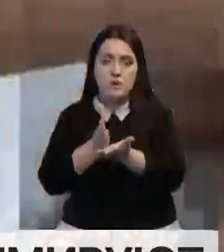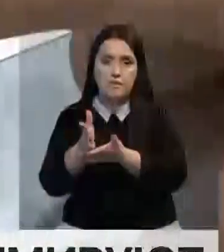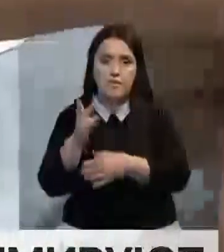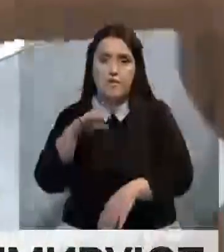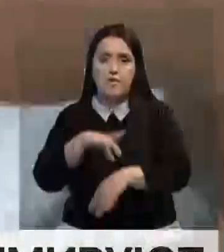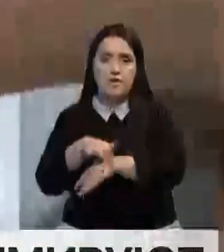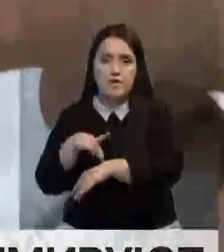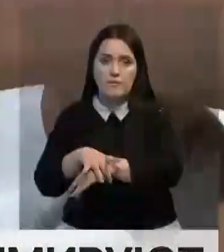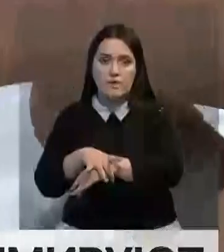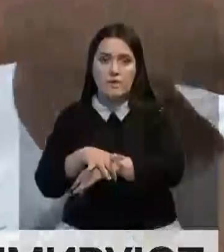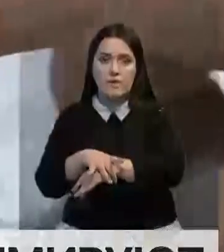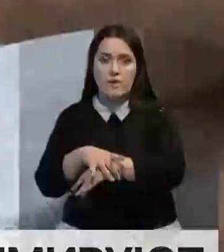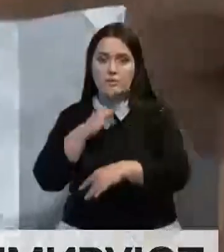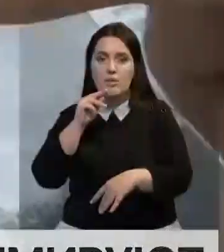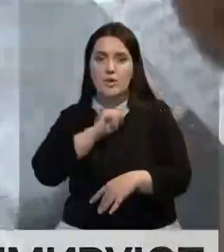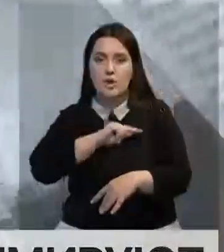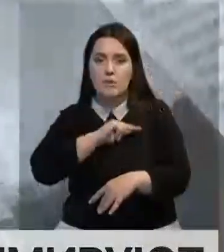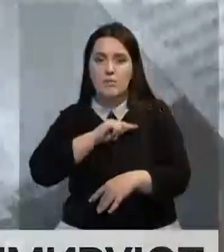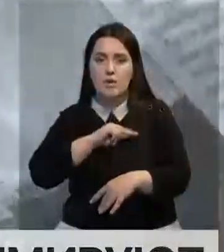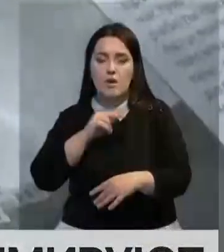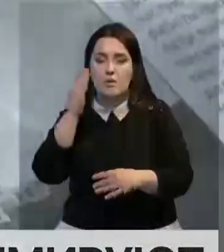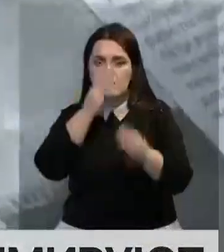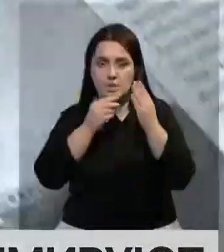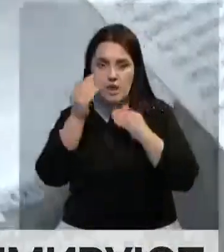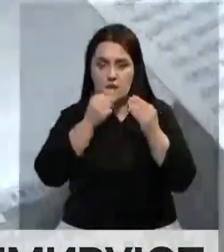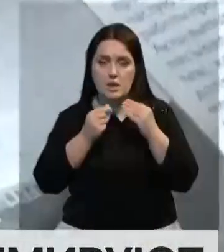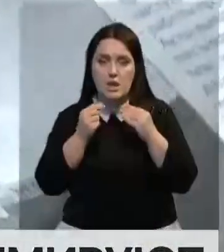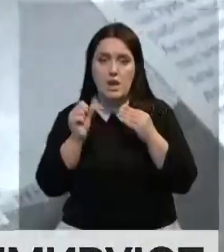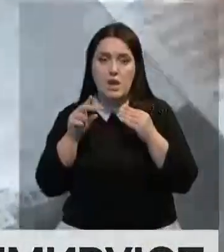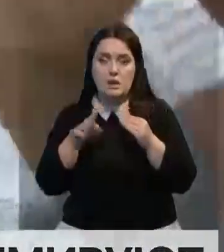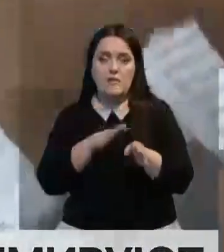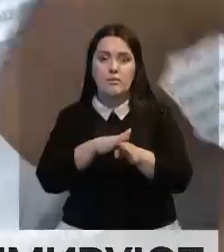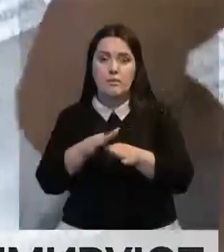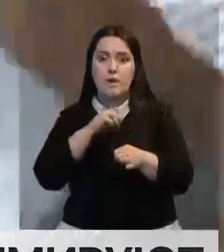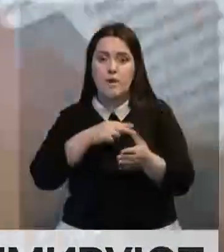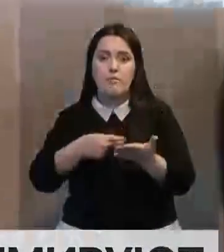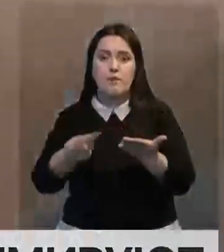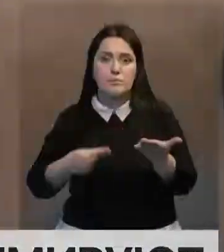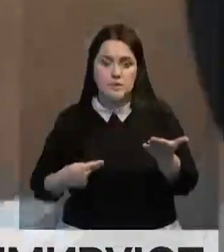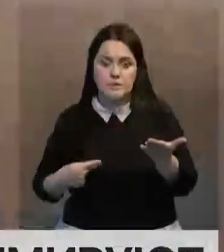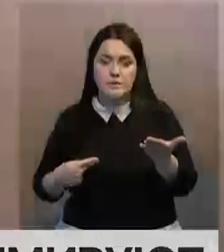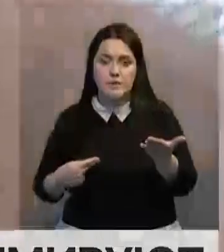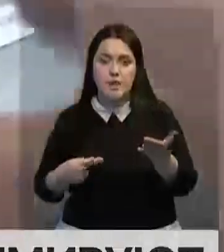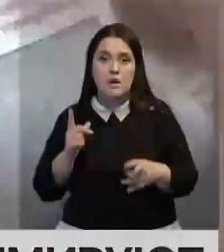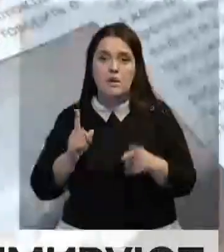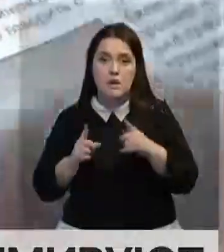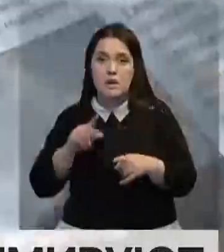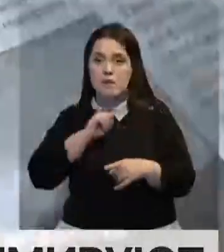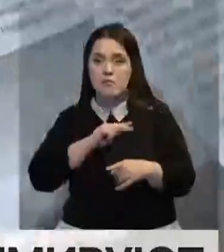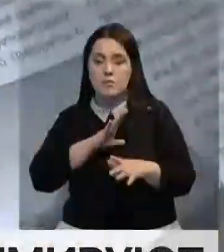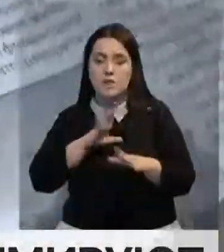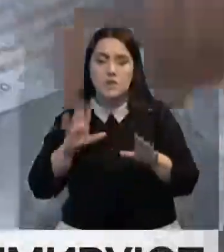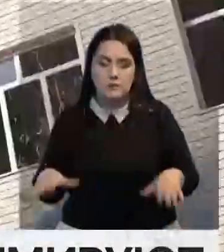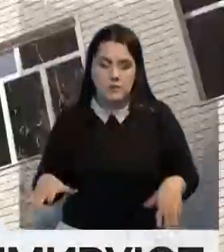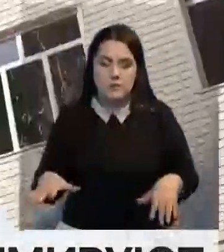что многие работы были проведены фиктивно. То есть акты выполненных работ подписывались, а реально работы сделаны